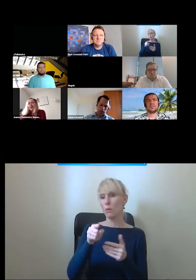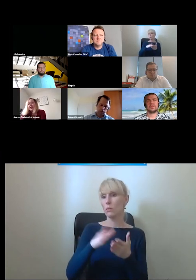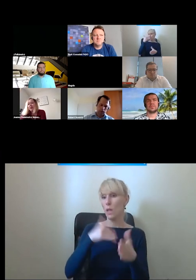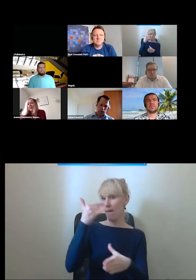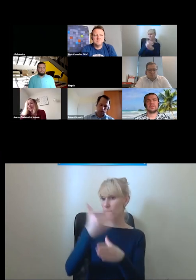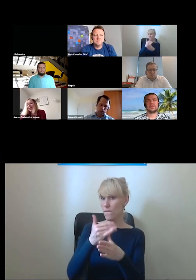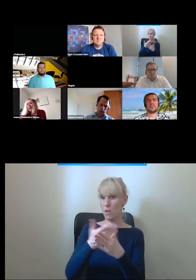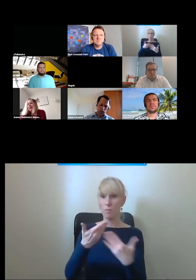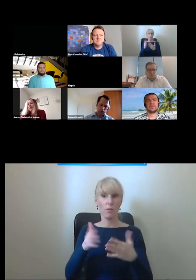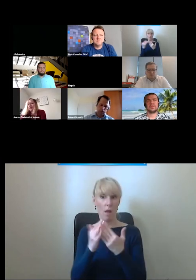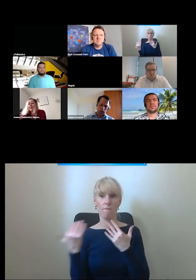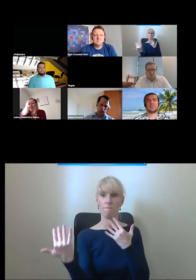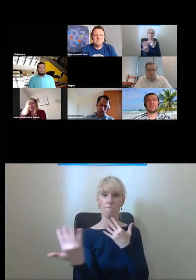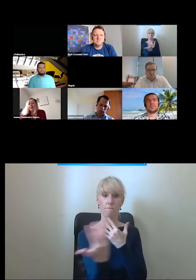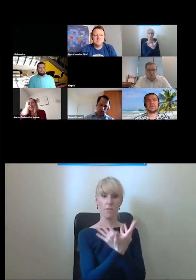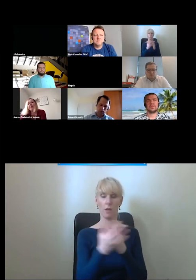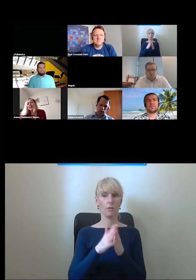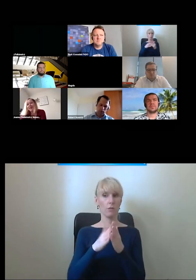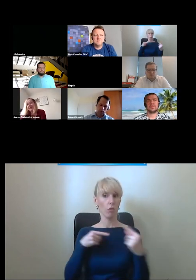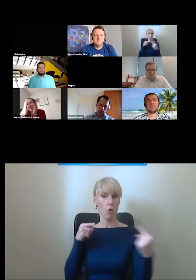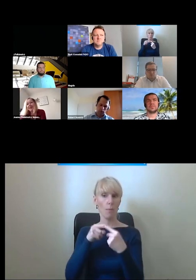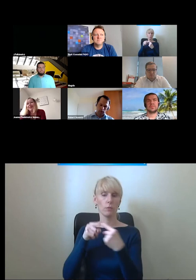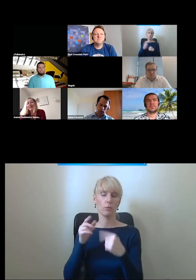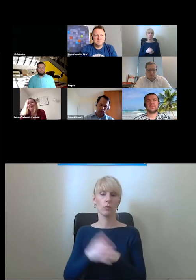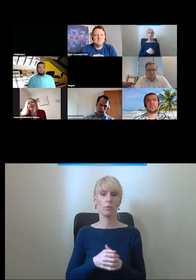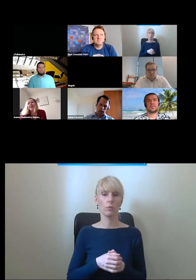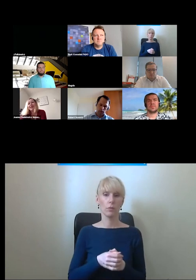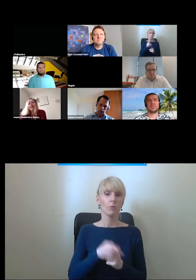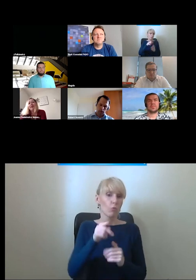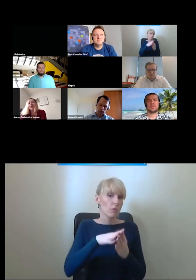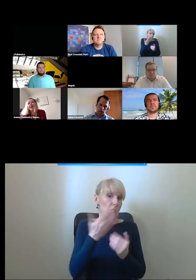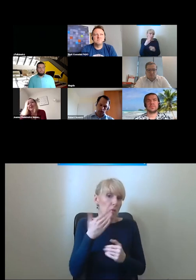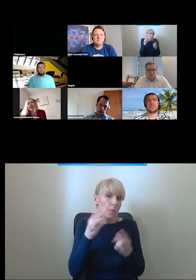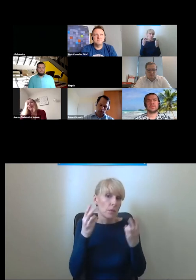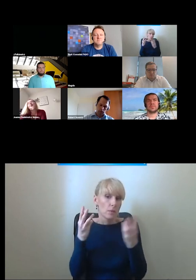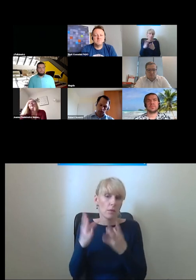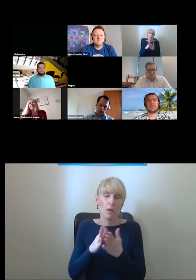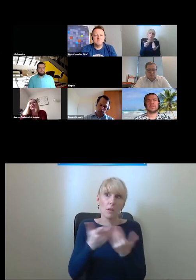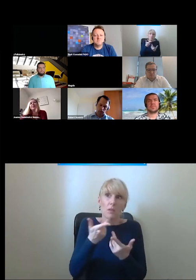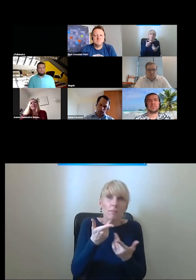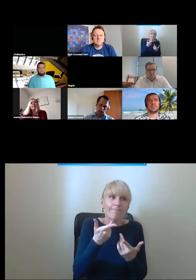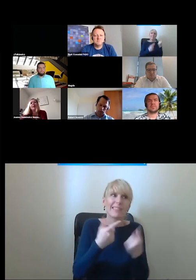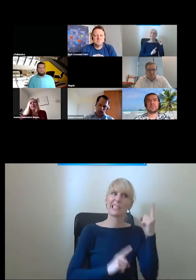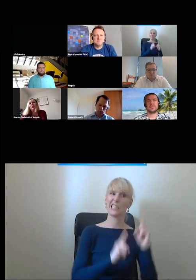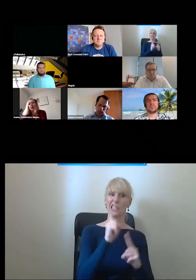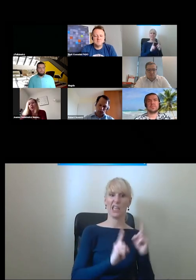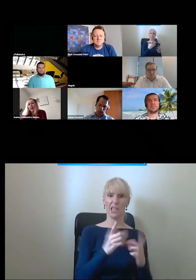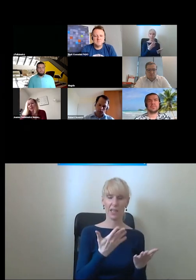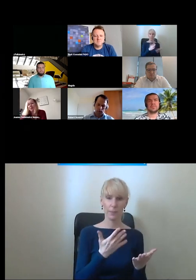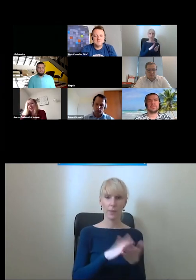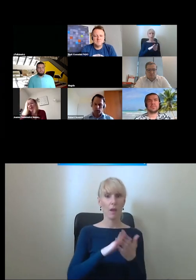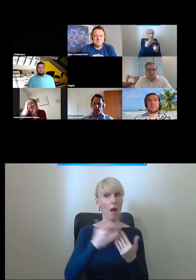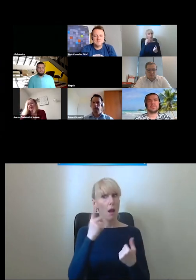wnętrza co jest bardzo cenne i niestety bardzo rzadkie ponieważ my bardzo długo